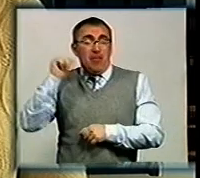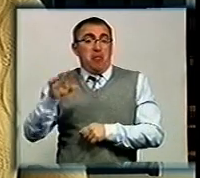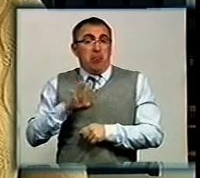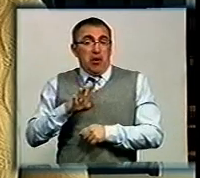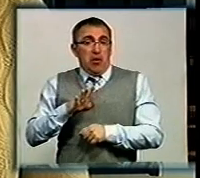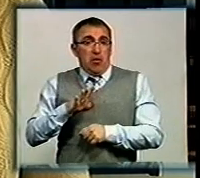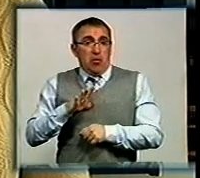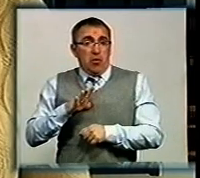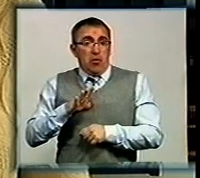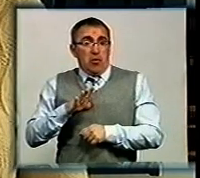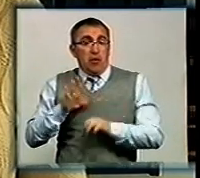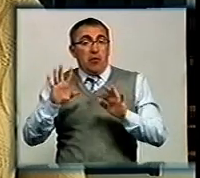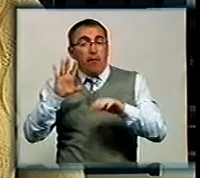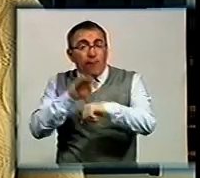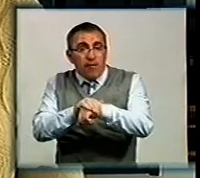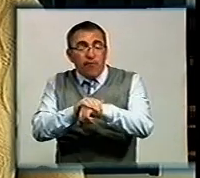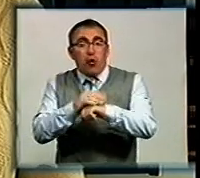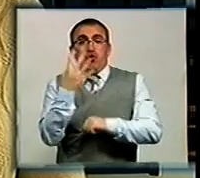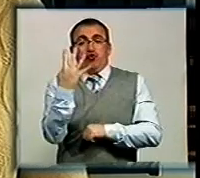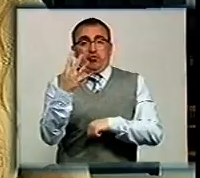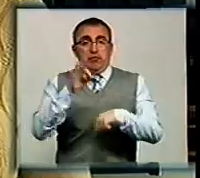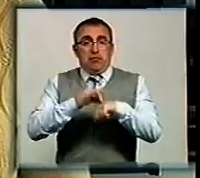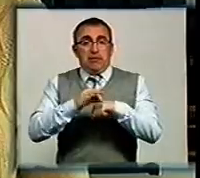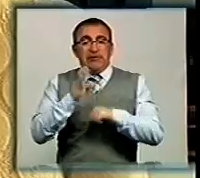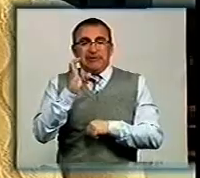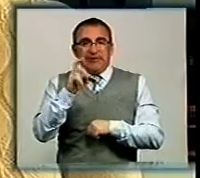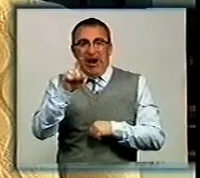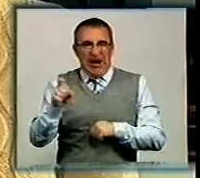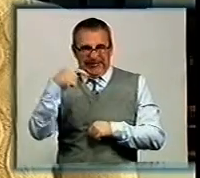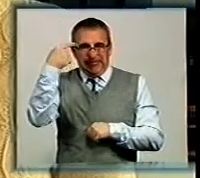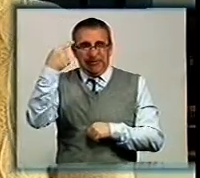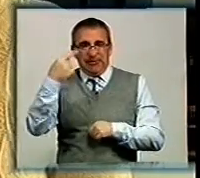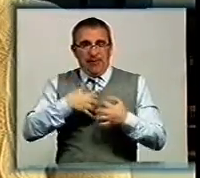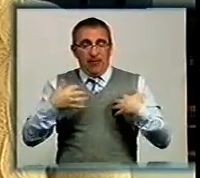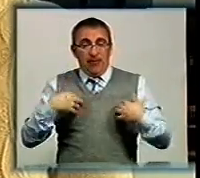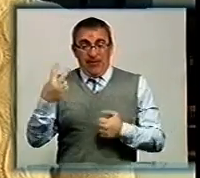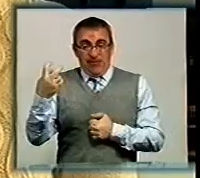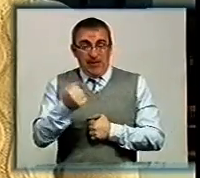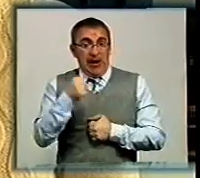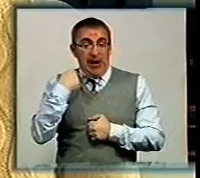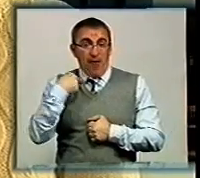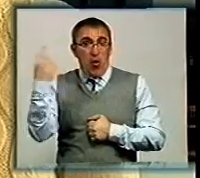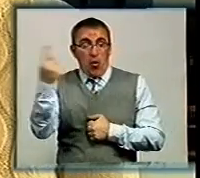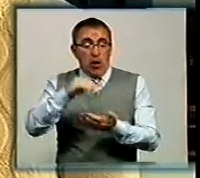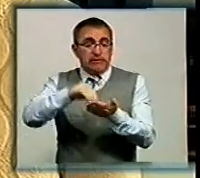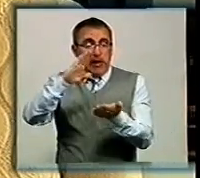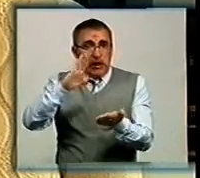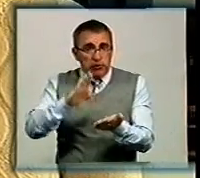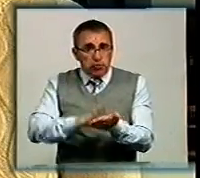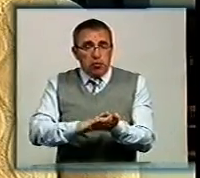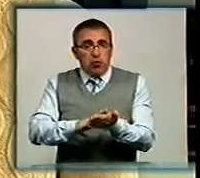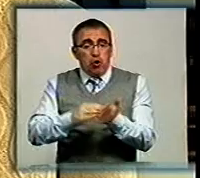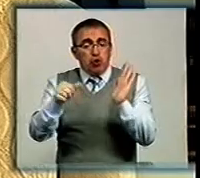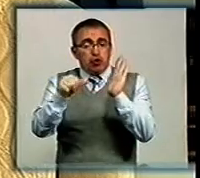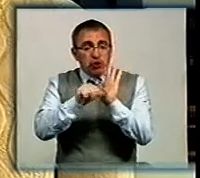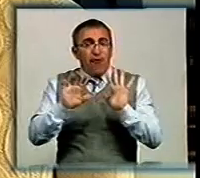виявлено 4 таких хворих на сказ тварини. За останні два тижні в Кіровоградській області зареєстровано вже